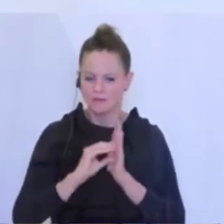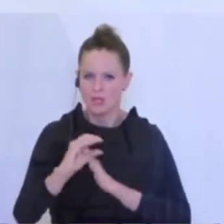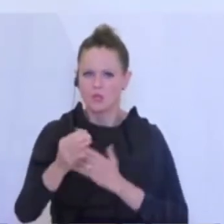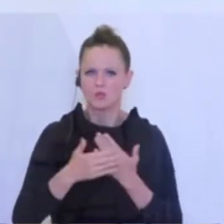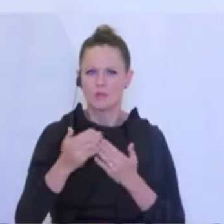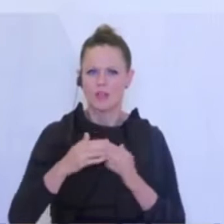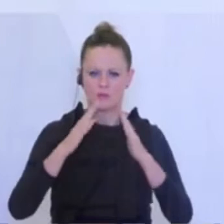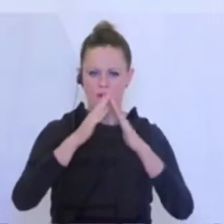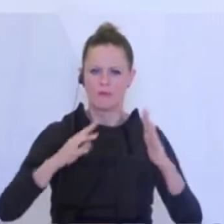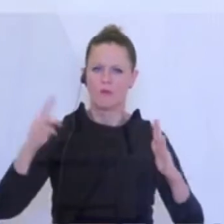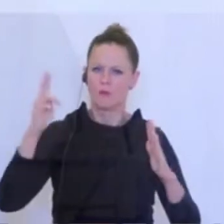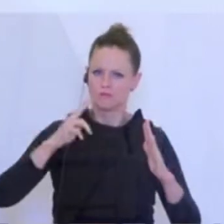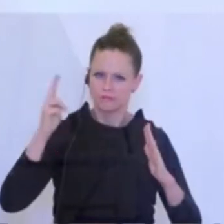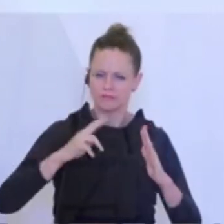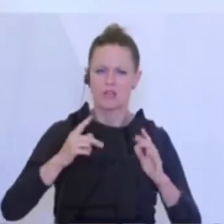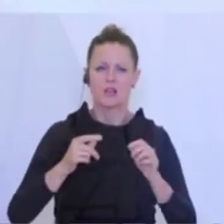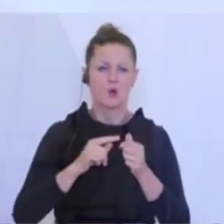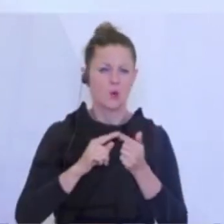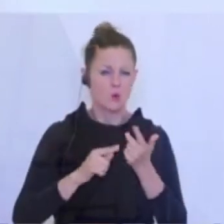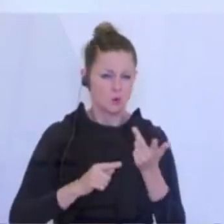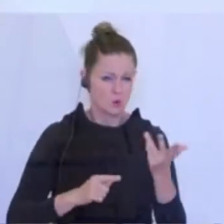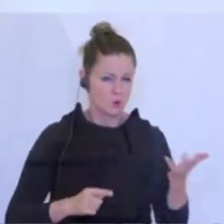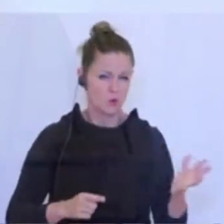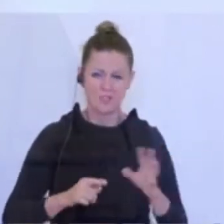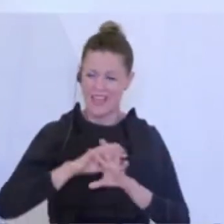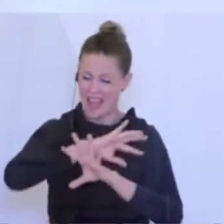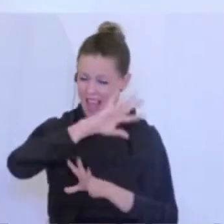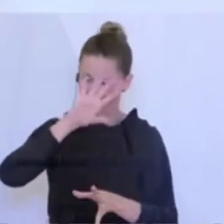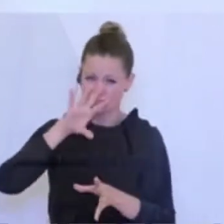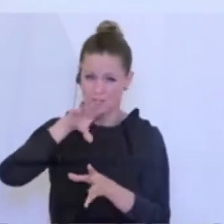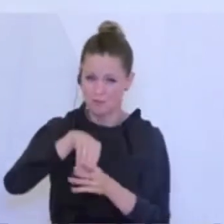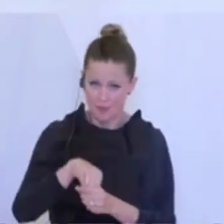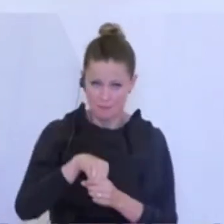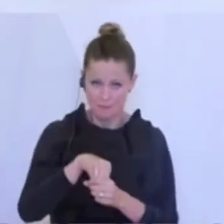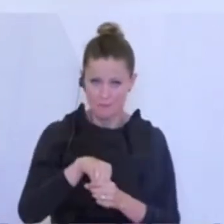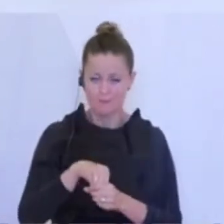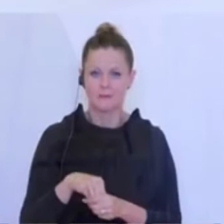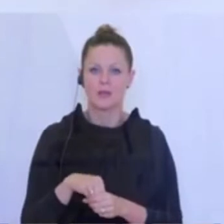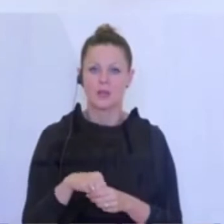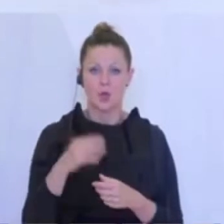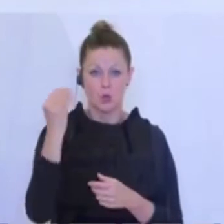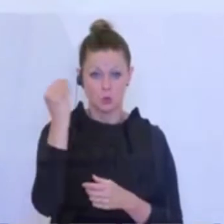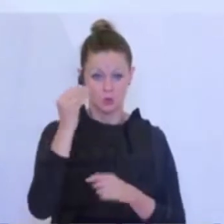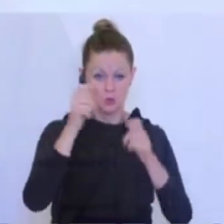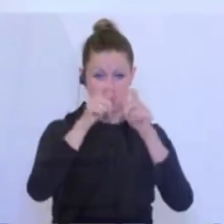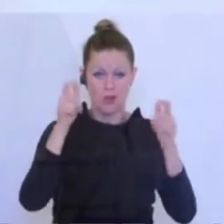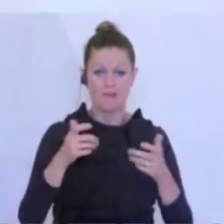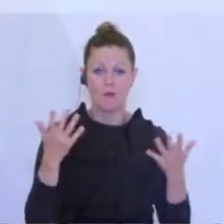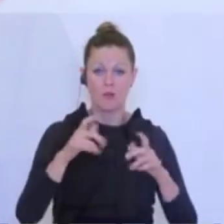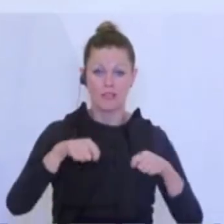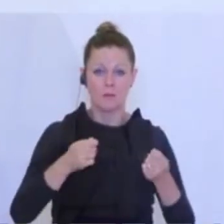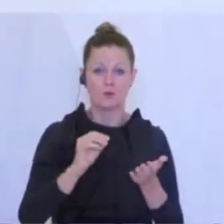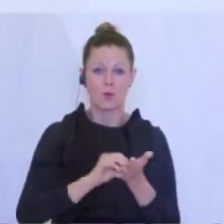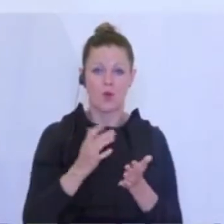Wärmerückgewinnung, Geothermie, Solothermie, wird alles berücksichtigt. Und in den Schulen, wo noch Ölkesseln